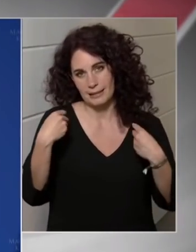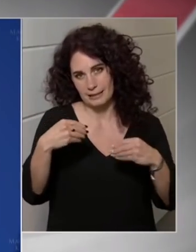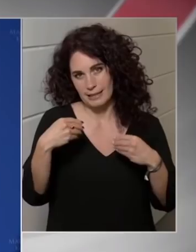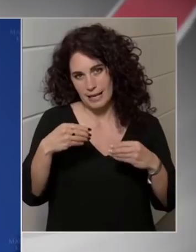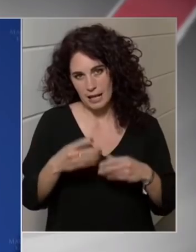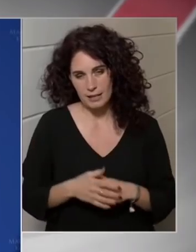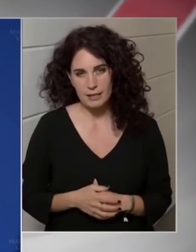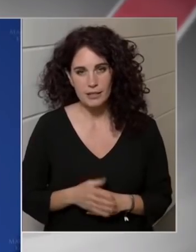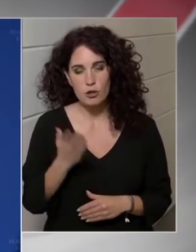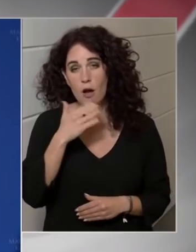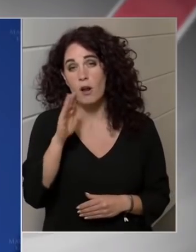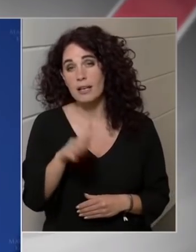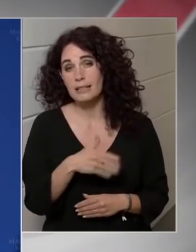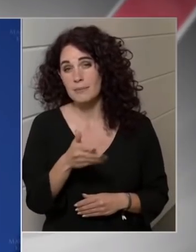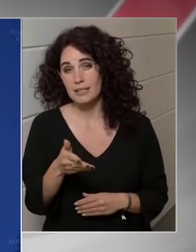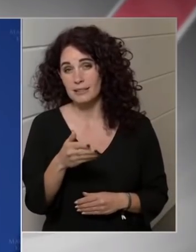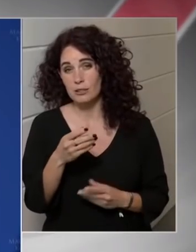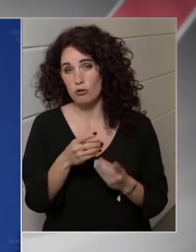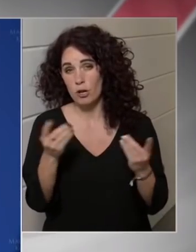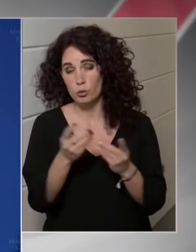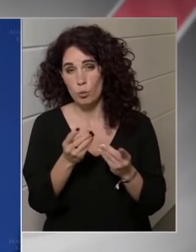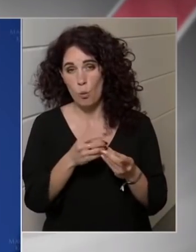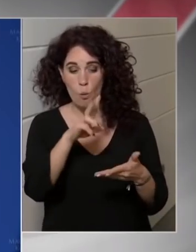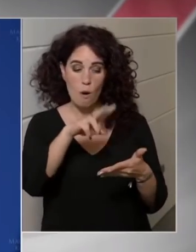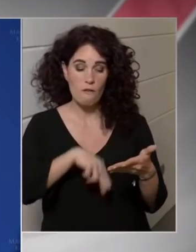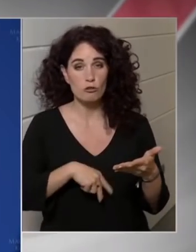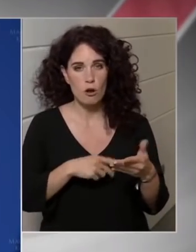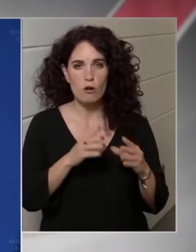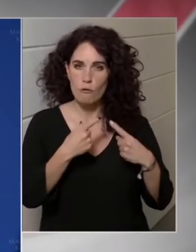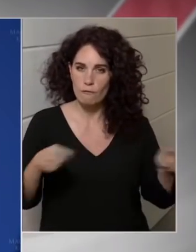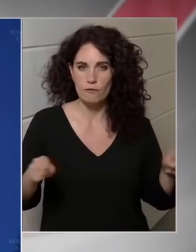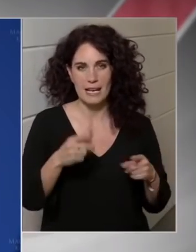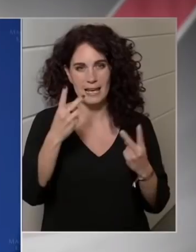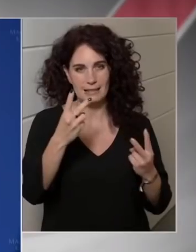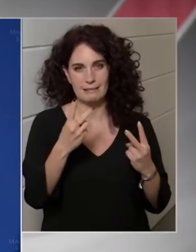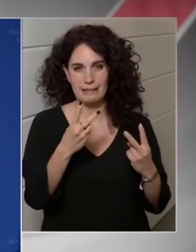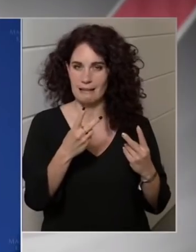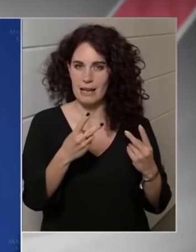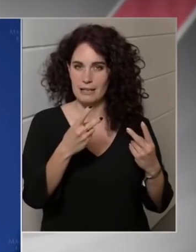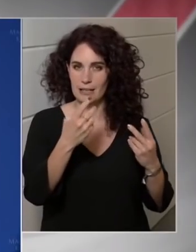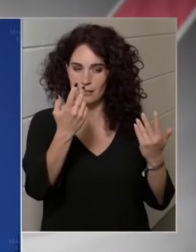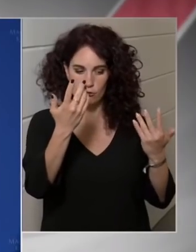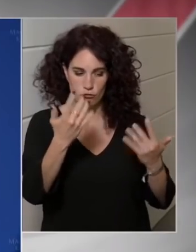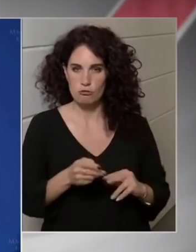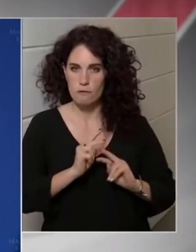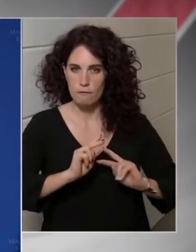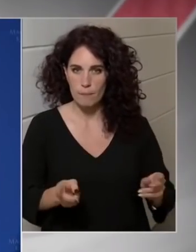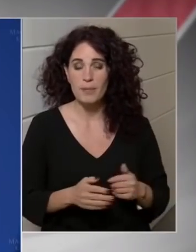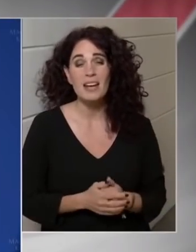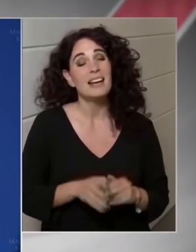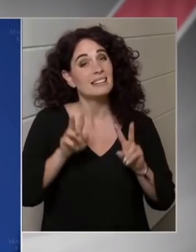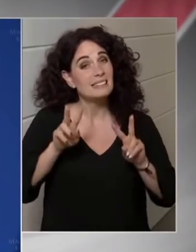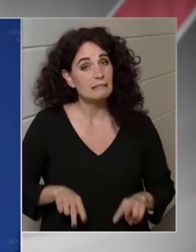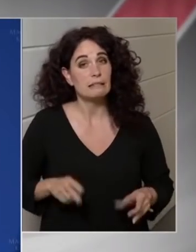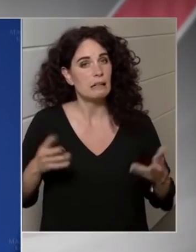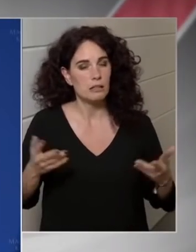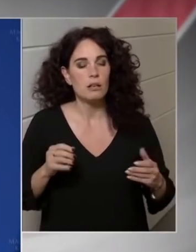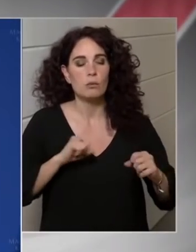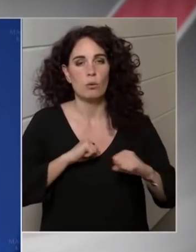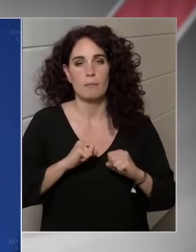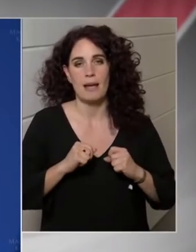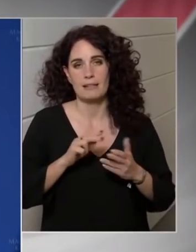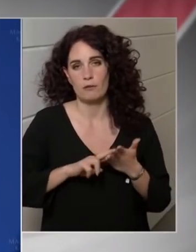lemzeti sajtót olvasog, nagyon sokféle értékelés meg is jelenik. Azt az alapvető tényt senki nem vitatja, a magyar kormány hivatalos